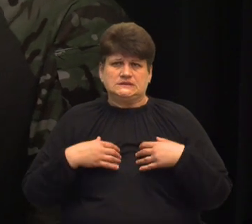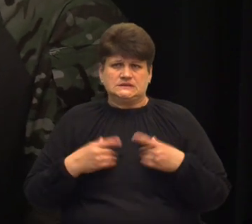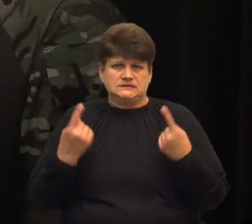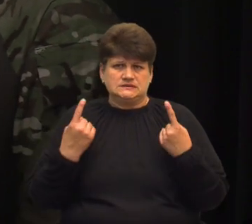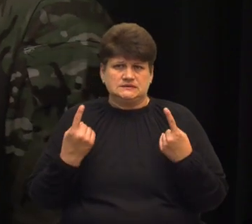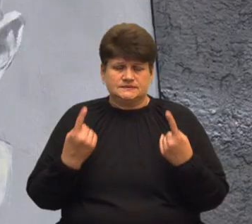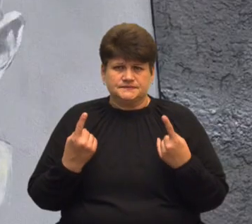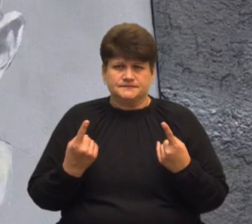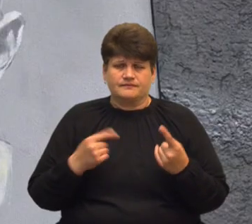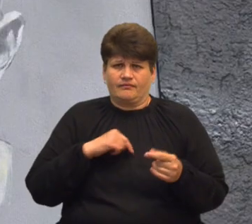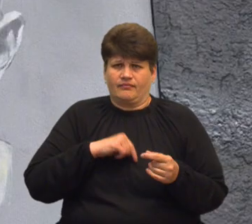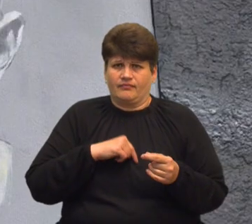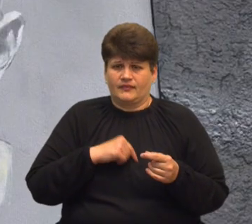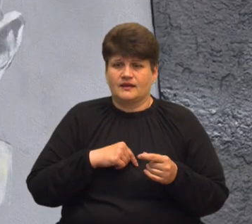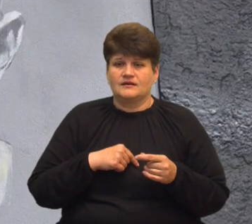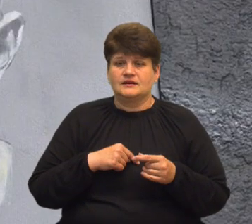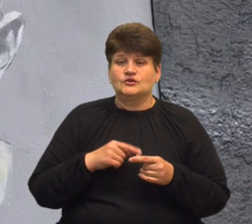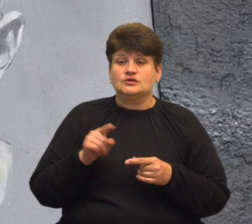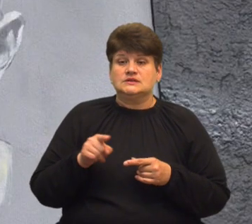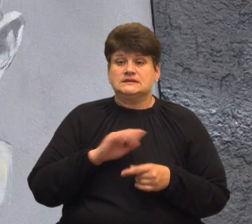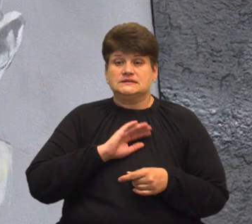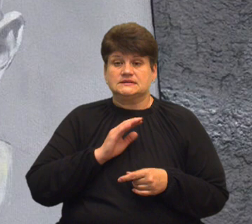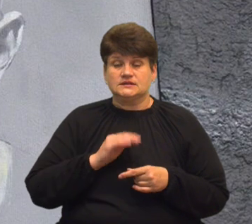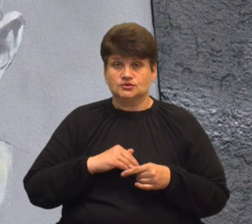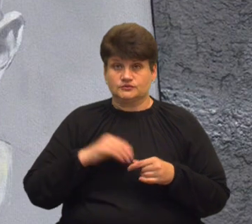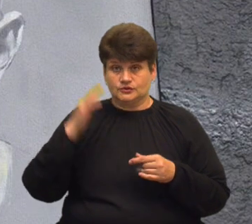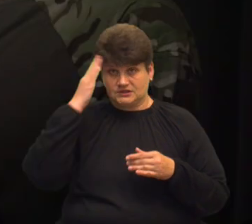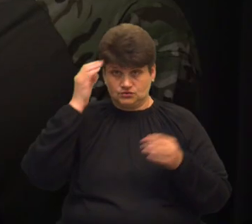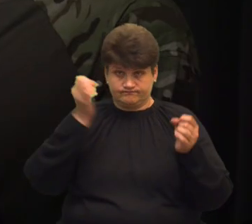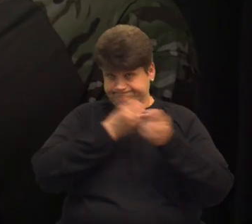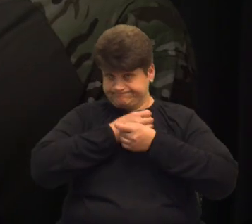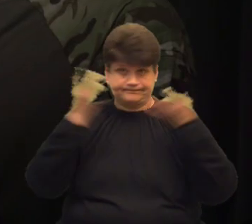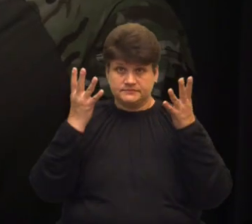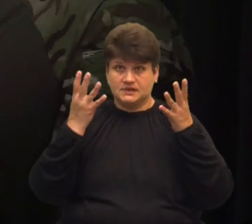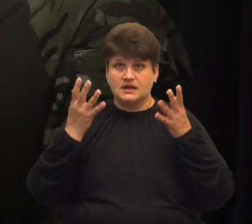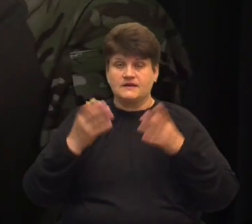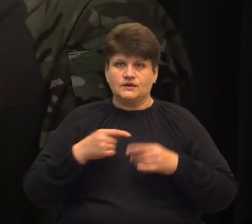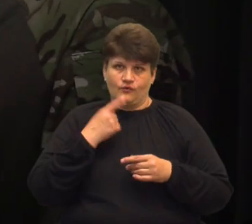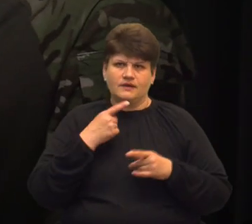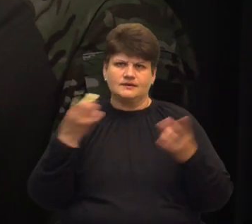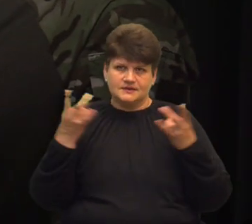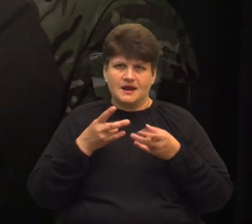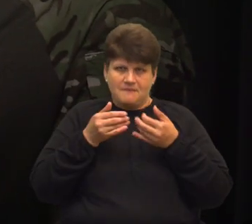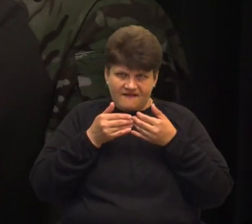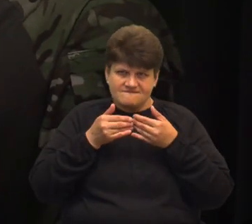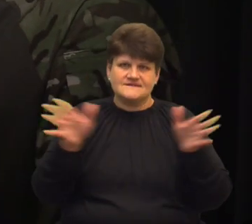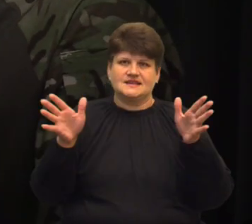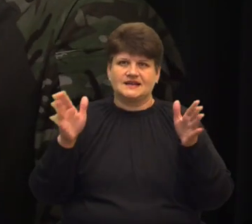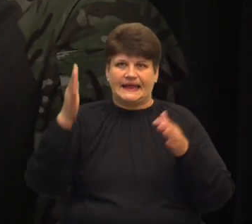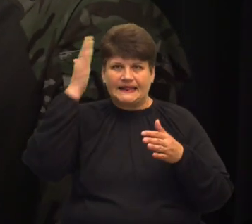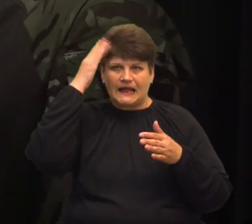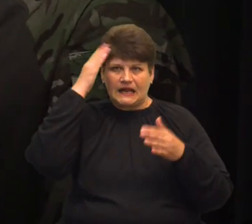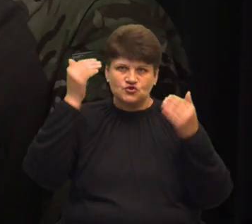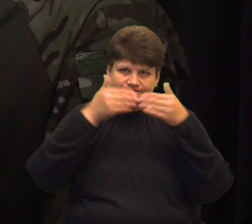ці стреси накопичуються, вона накипає так, щоб просто риве кришу. Тому він казав, деколи треба відкрити просто кришу,